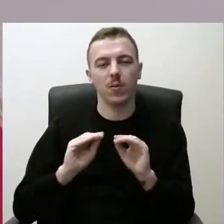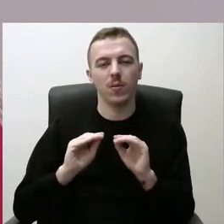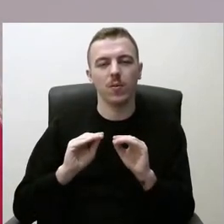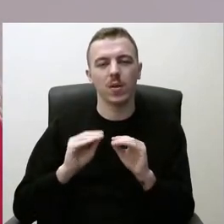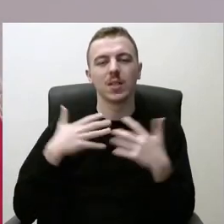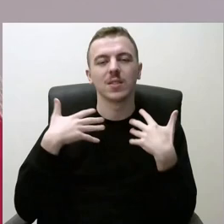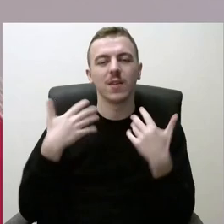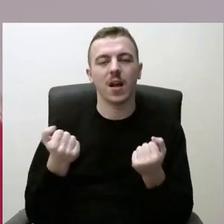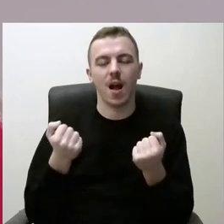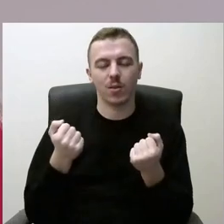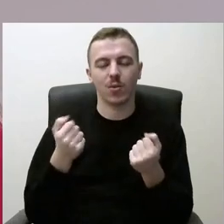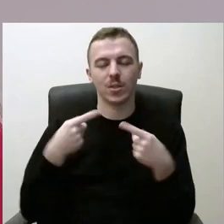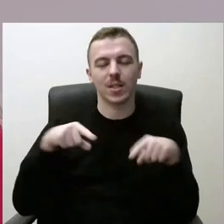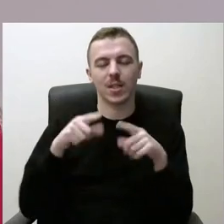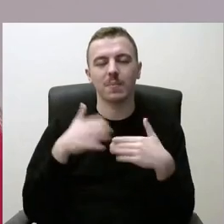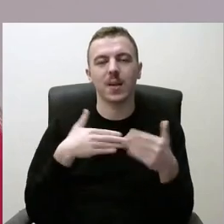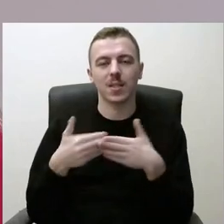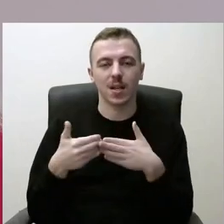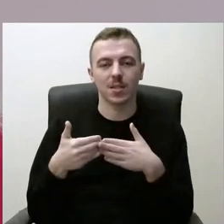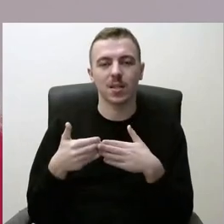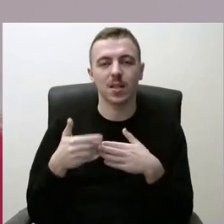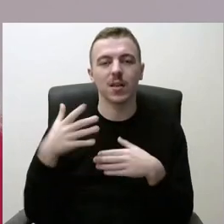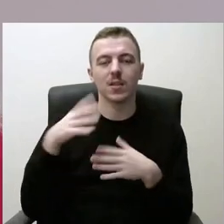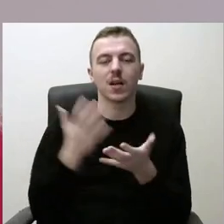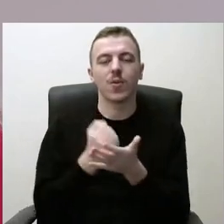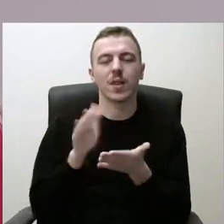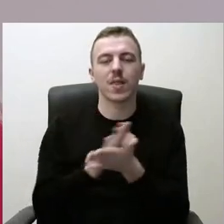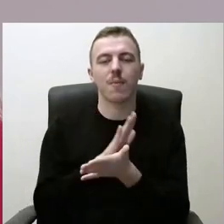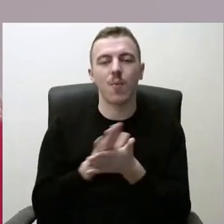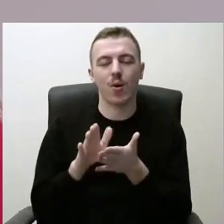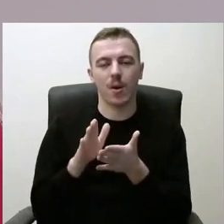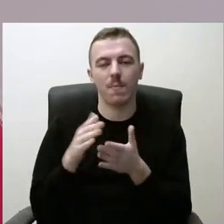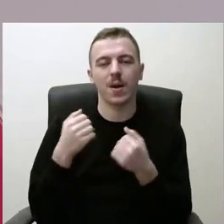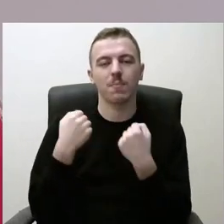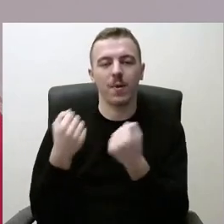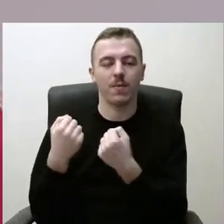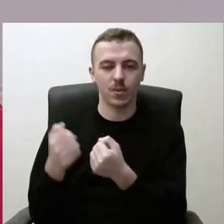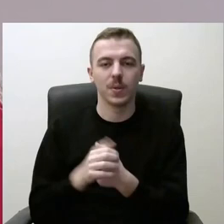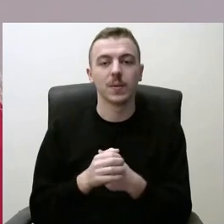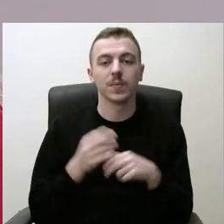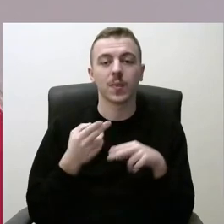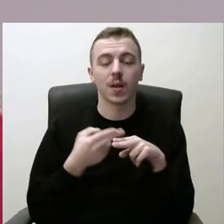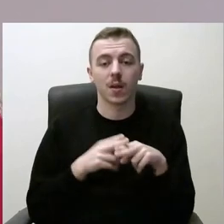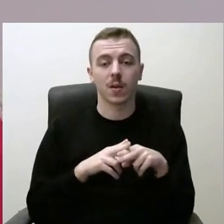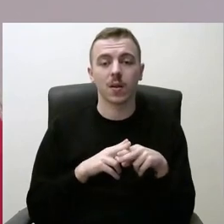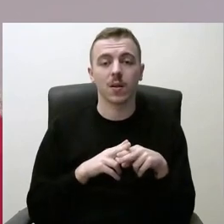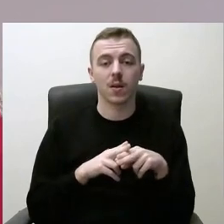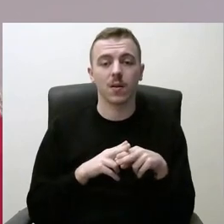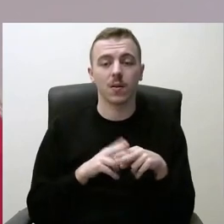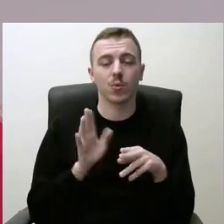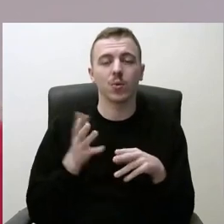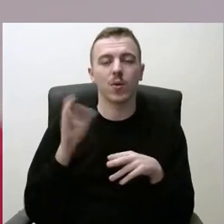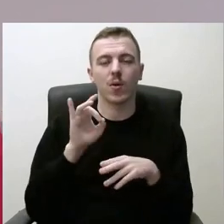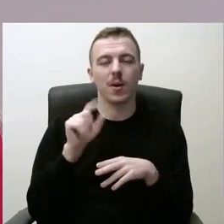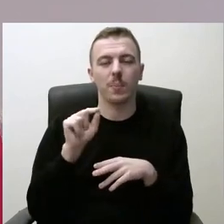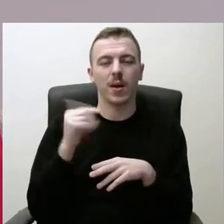sveikatos ir tie specialistai, kituri irgi gauna nemokamą transportą. Ką tai duotų? Visų pirma, tai būtų didesnės GPM